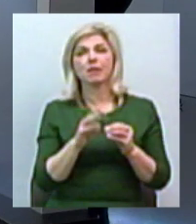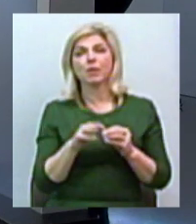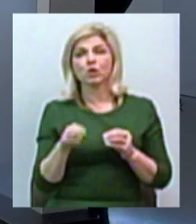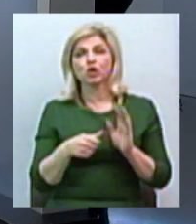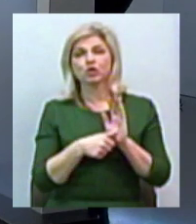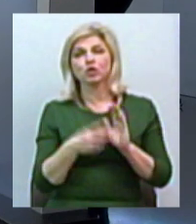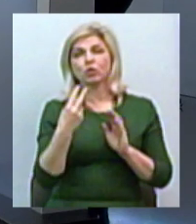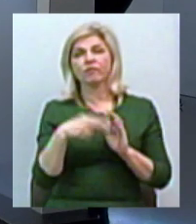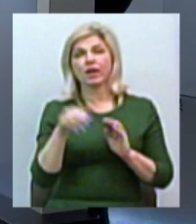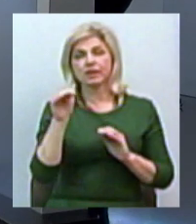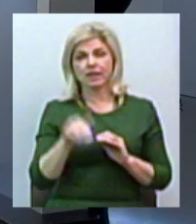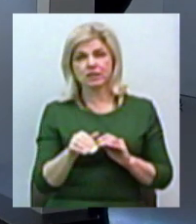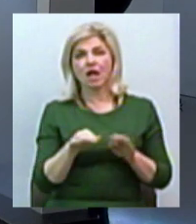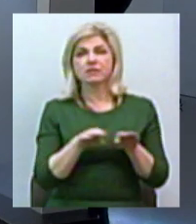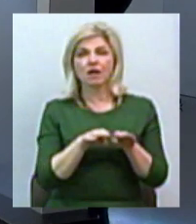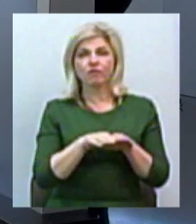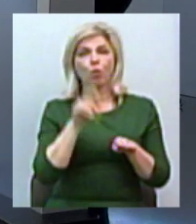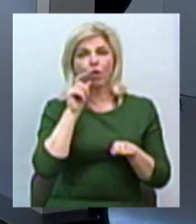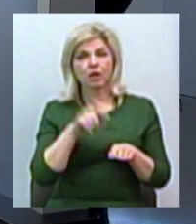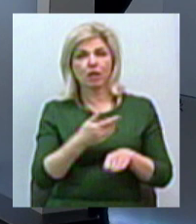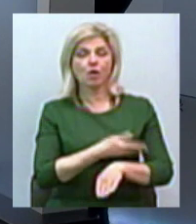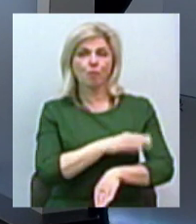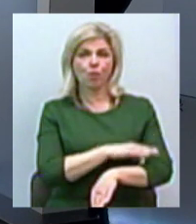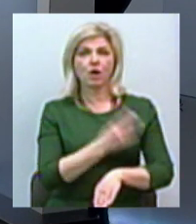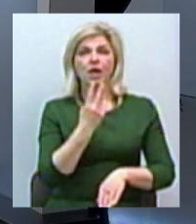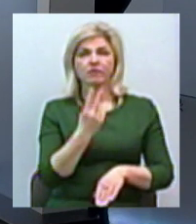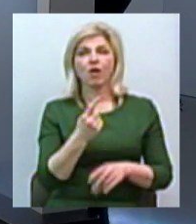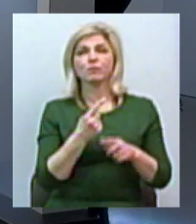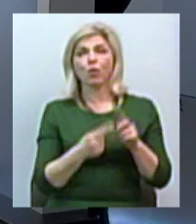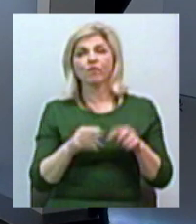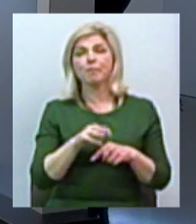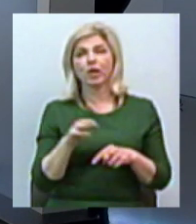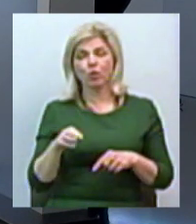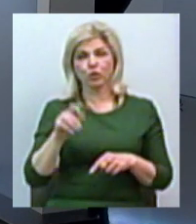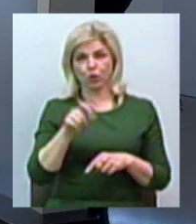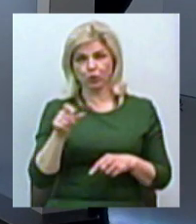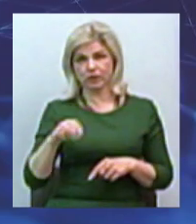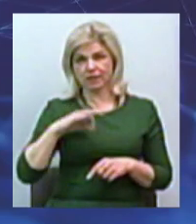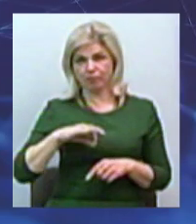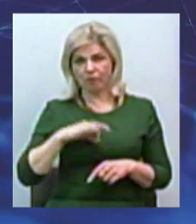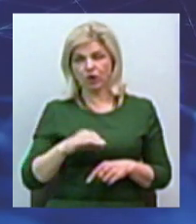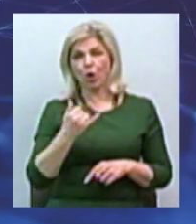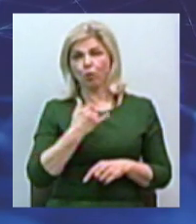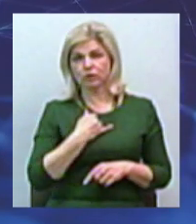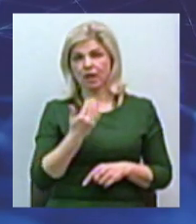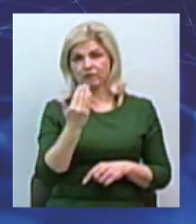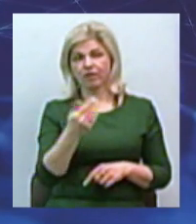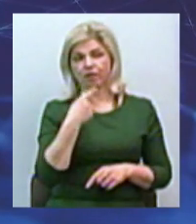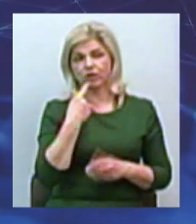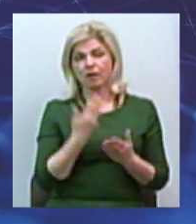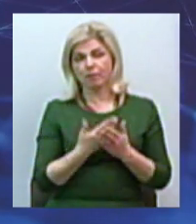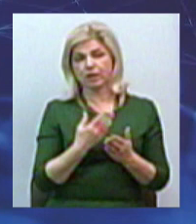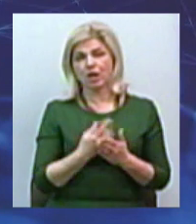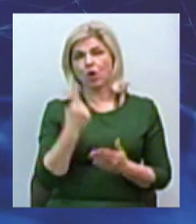У сусідній з Україною Польщі наразі 2,5 мільйони користувачів. В нас ви кажете про те, що десь